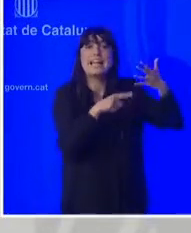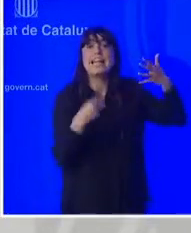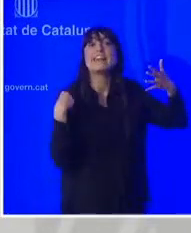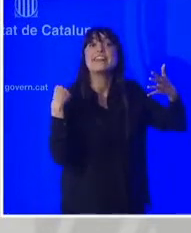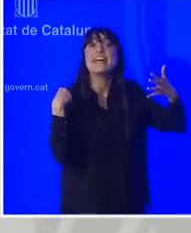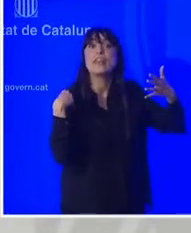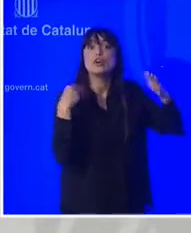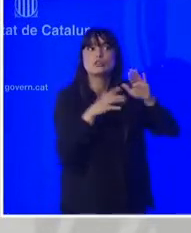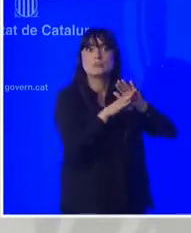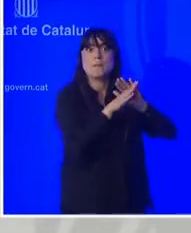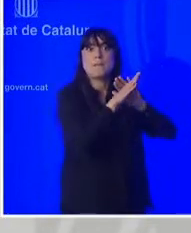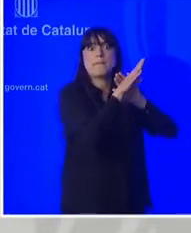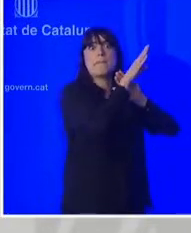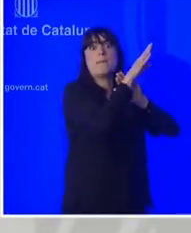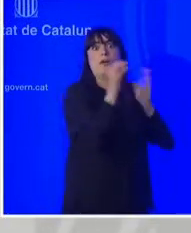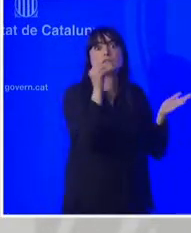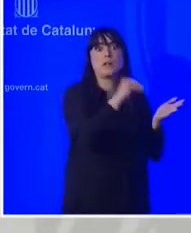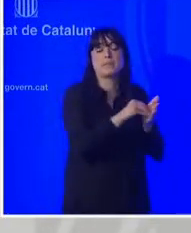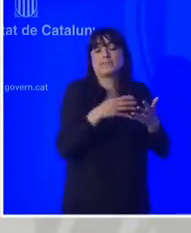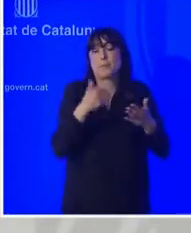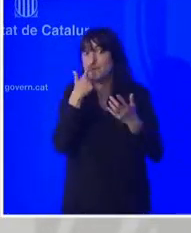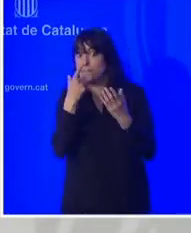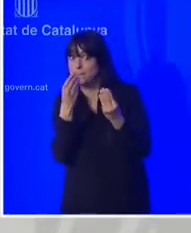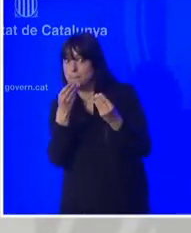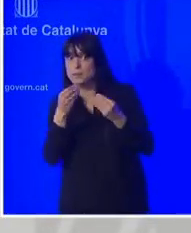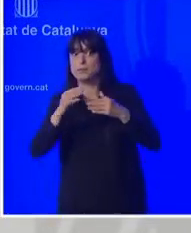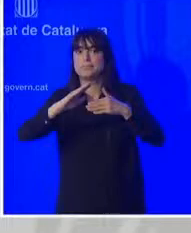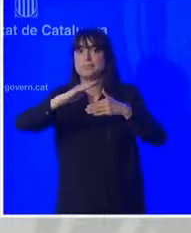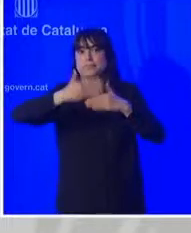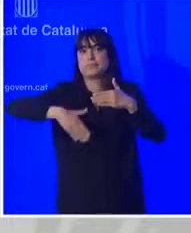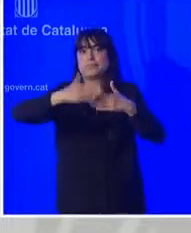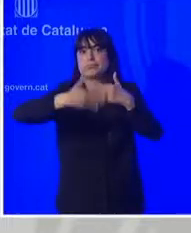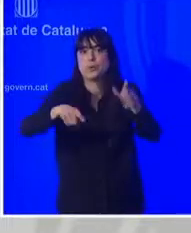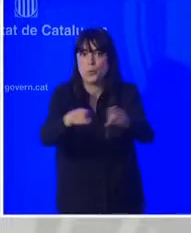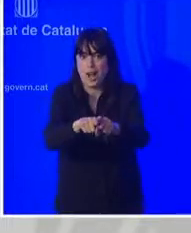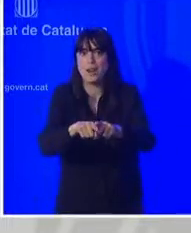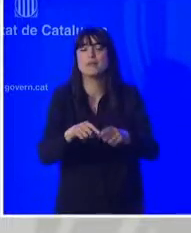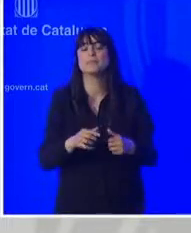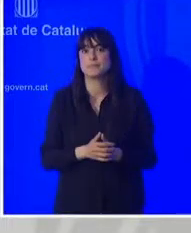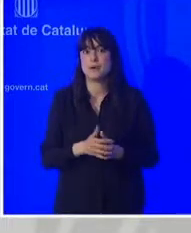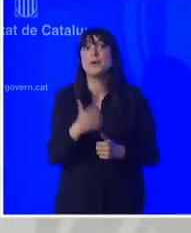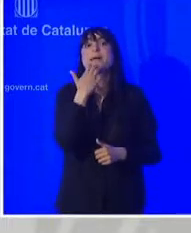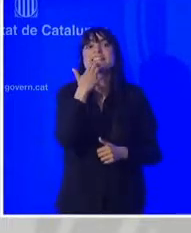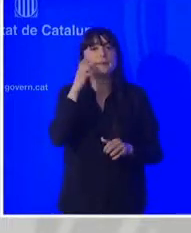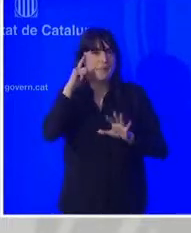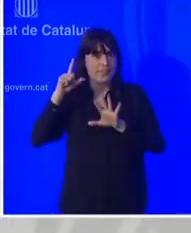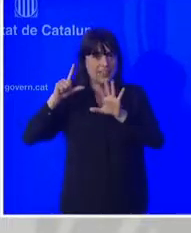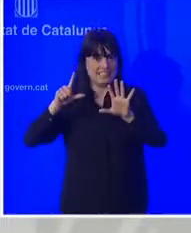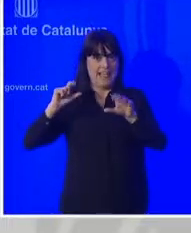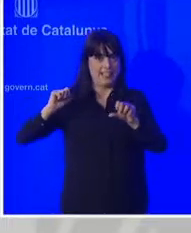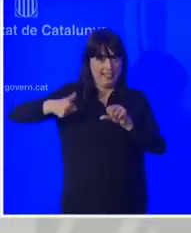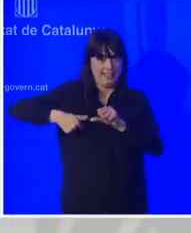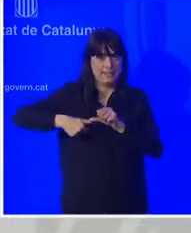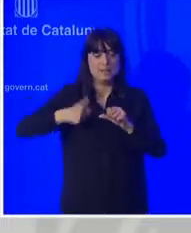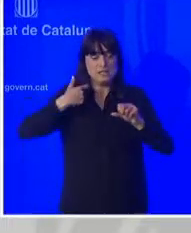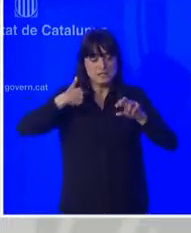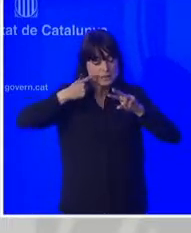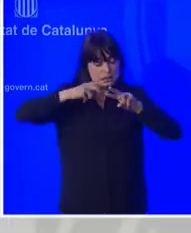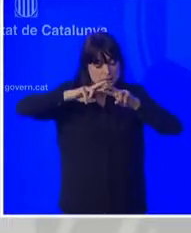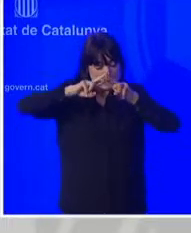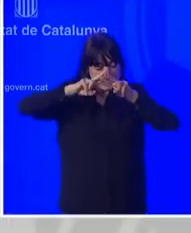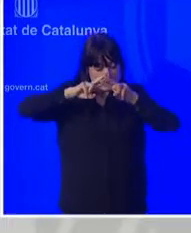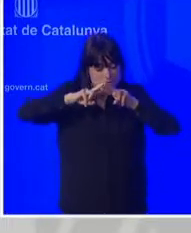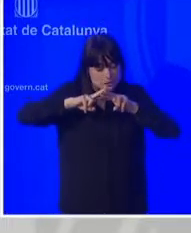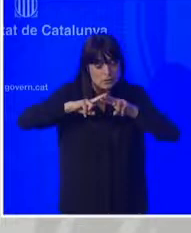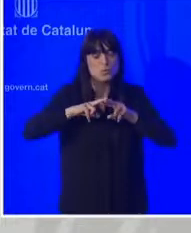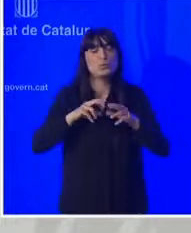com per exemple que l'incidència acumulada els darrers set dies doncs ens indica que estem en una altra vegada petit